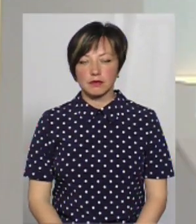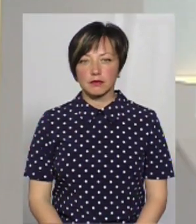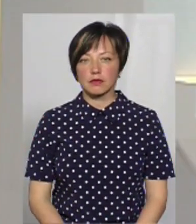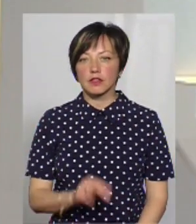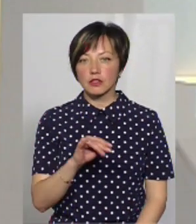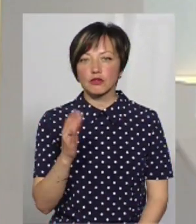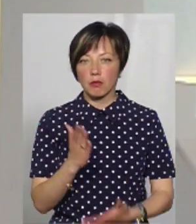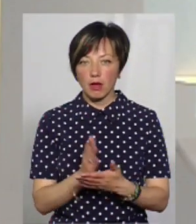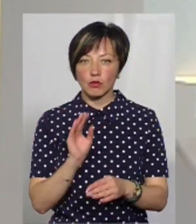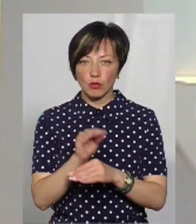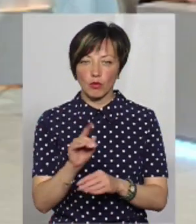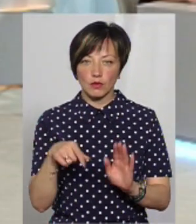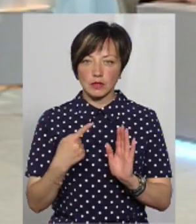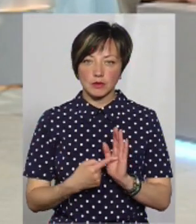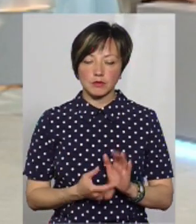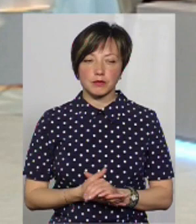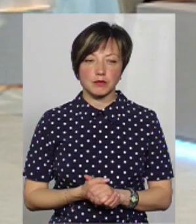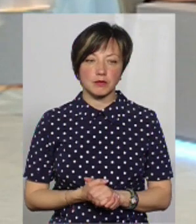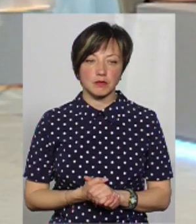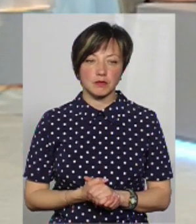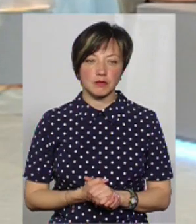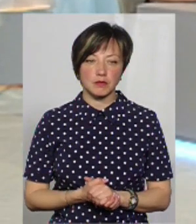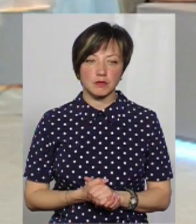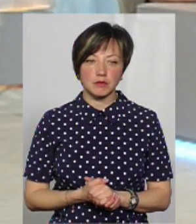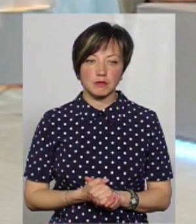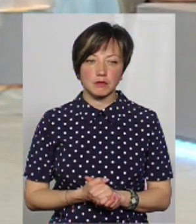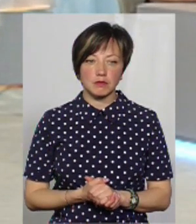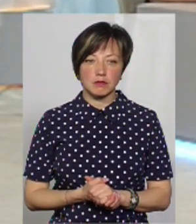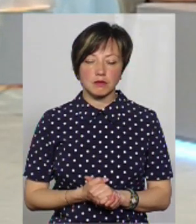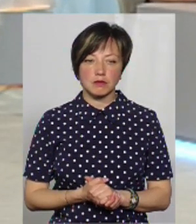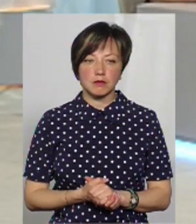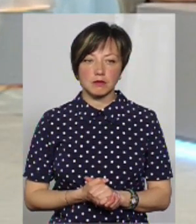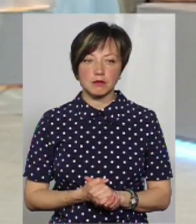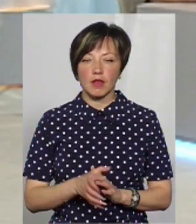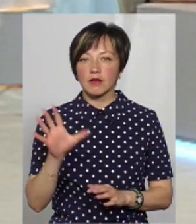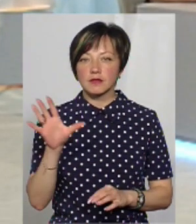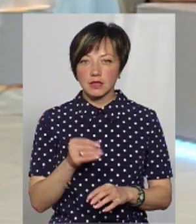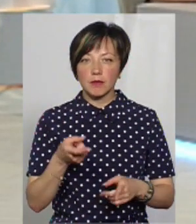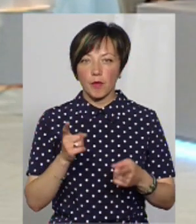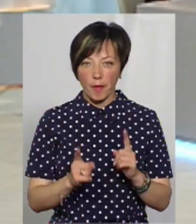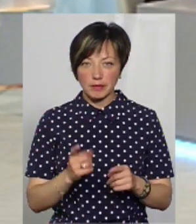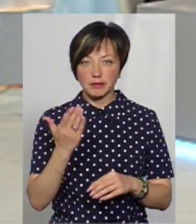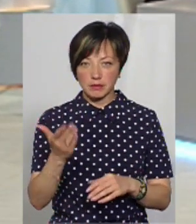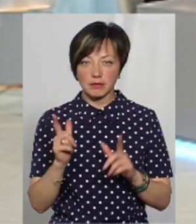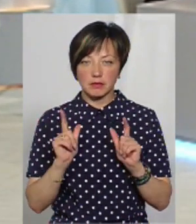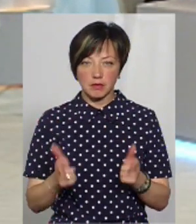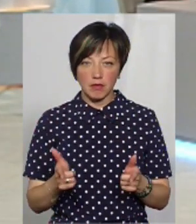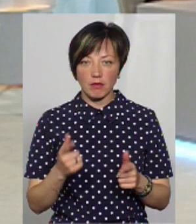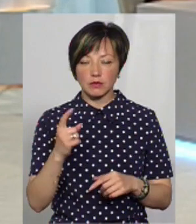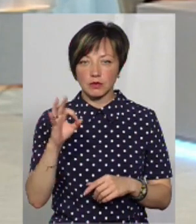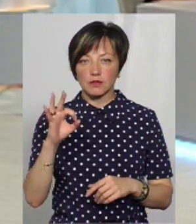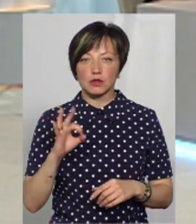Чи маєте чим доповнити інформацію щойно почуто? Так, все відповідає дійсності з паном Володимиром.